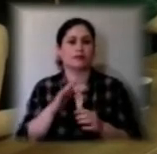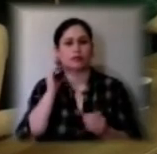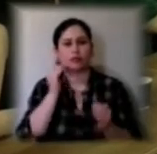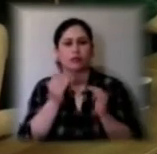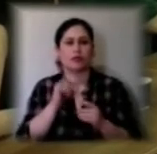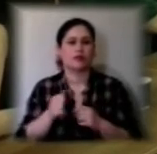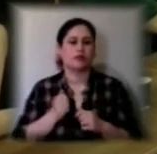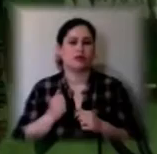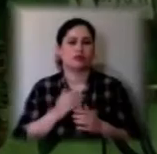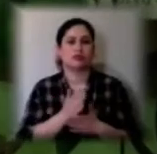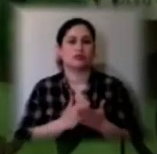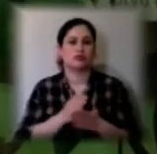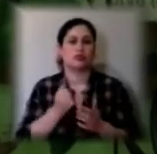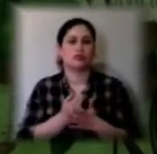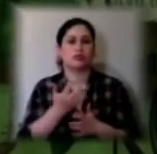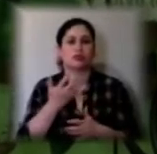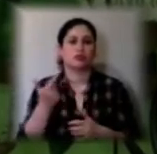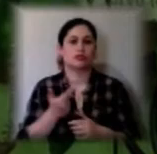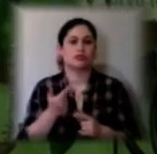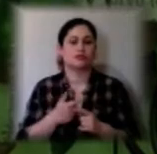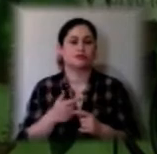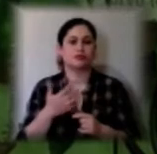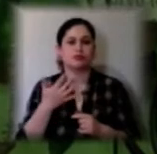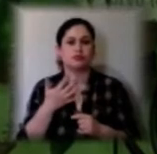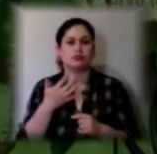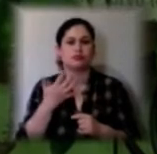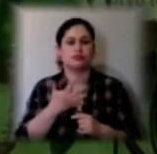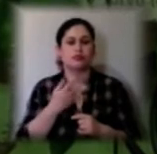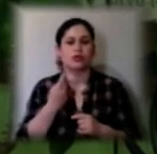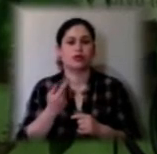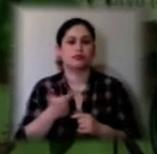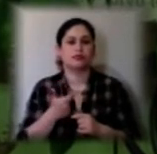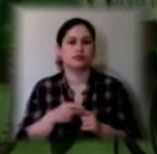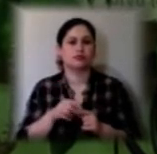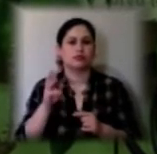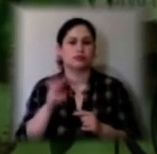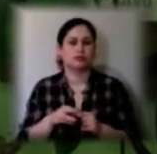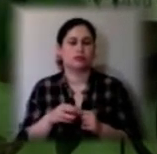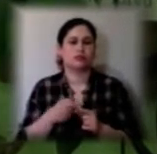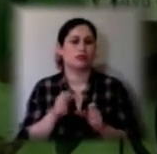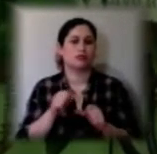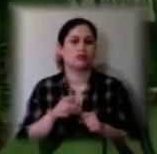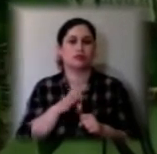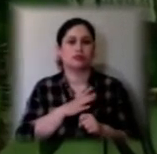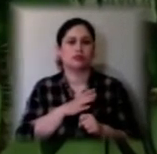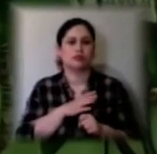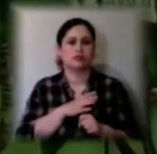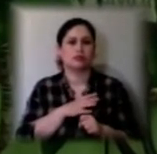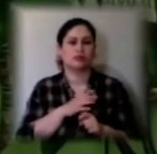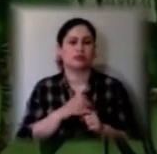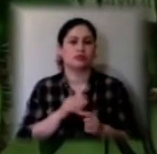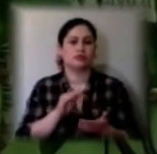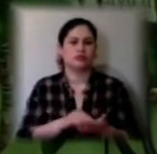служби до 500 гривень. Сума 51 гривня штрафа, яку можна було накласти на